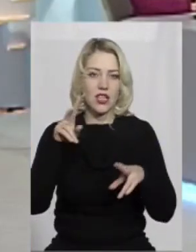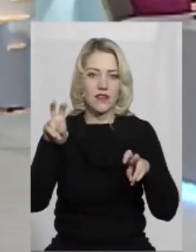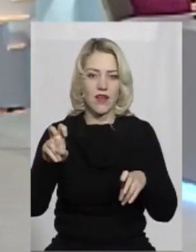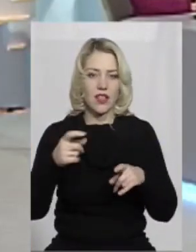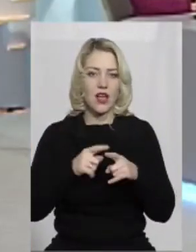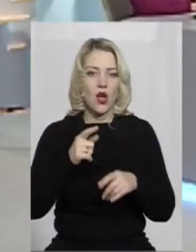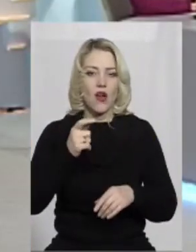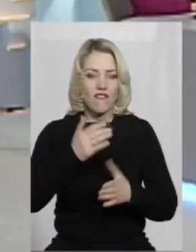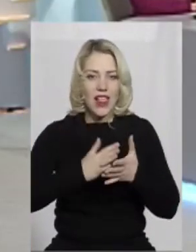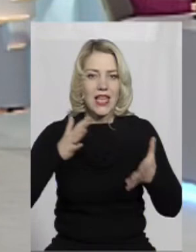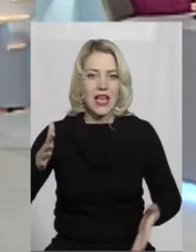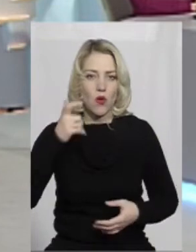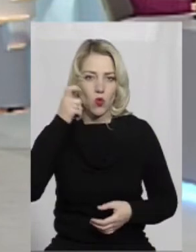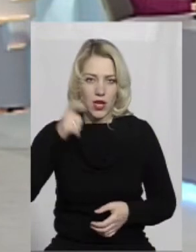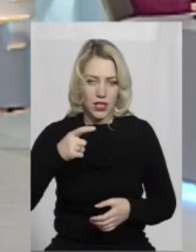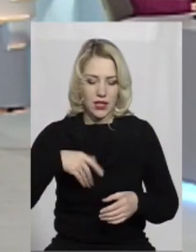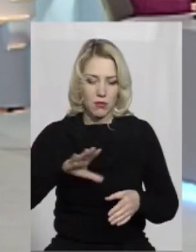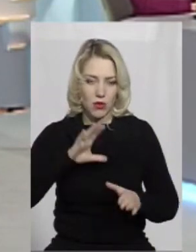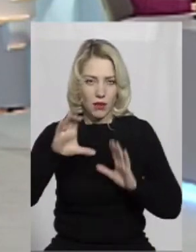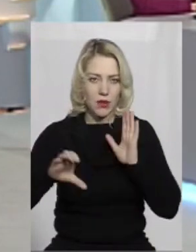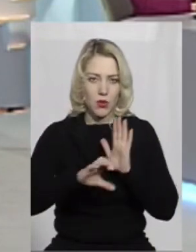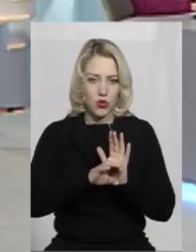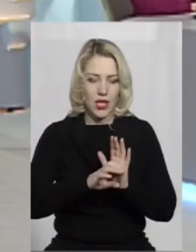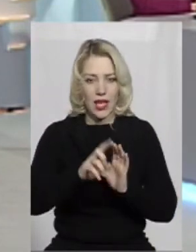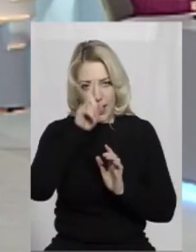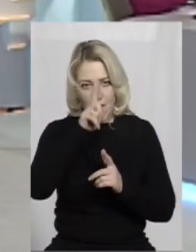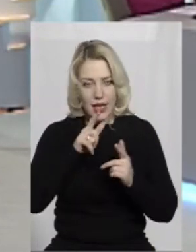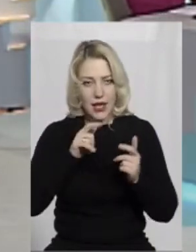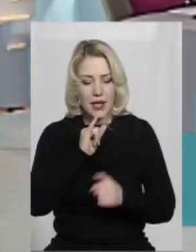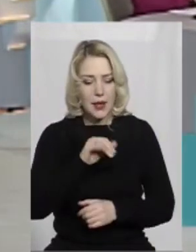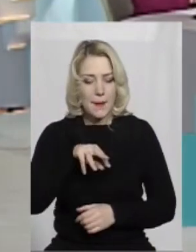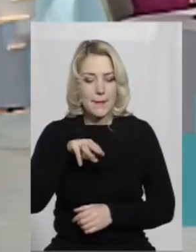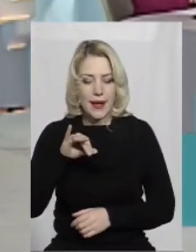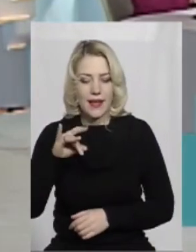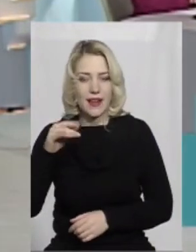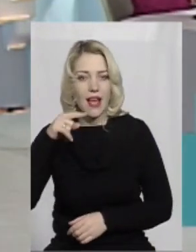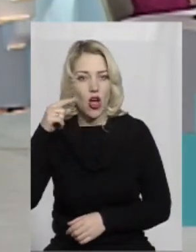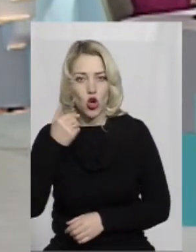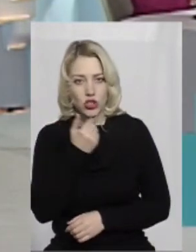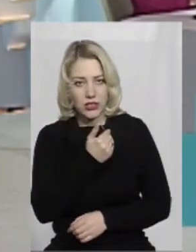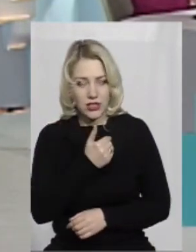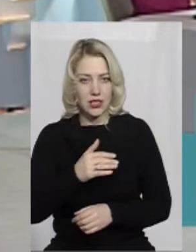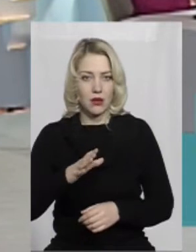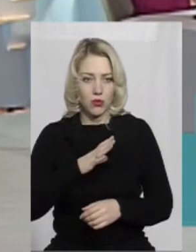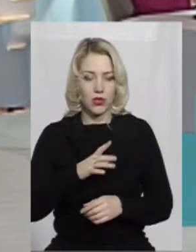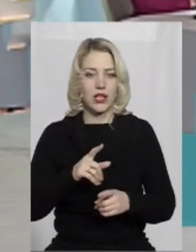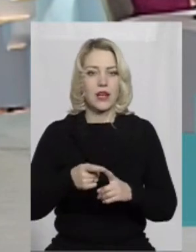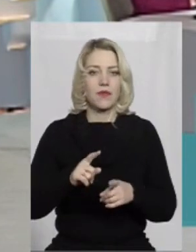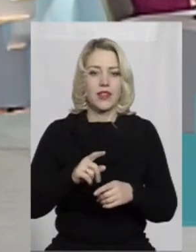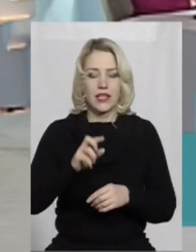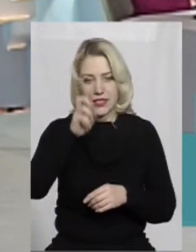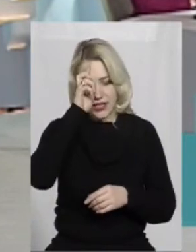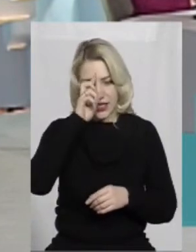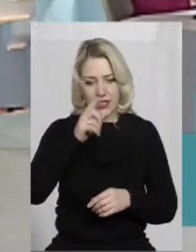Великій Україні, яка підпорядкована була імперією російській, відбувається зречення царя, і